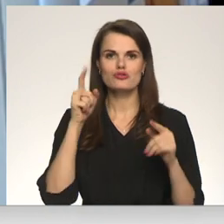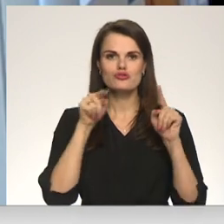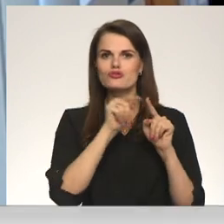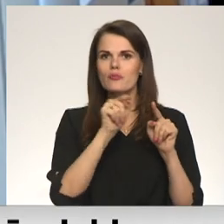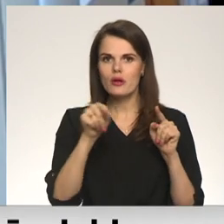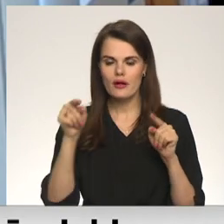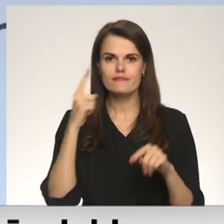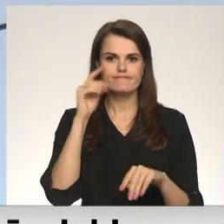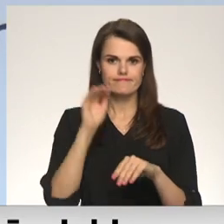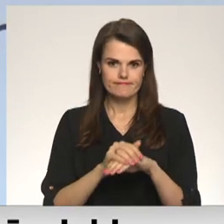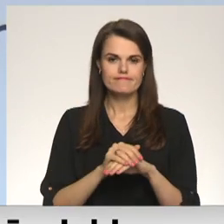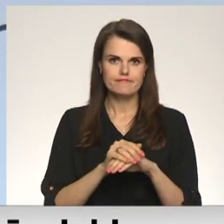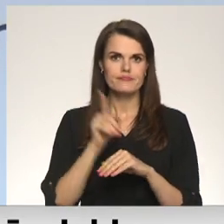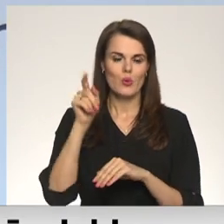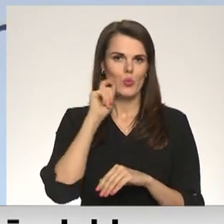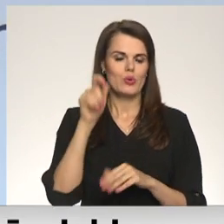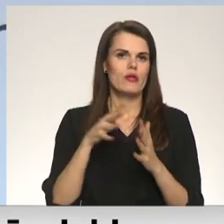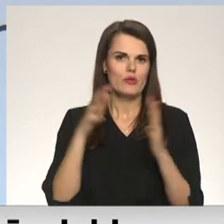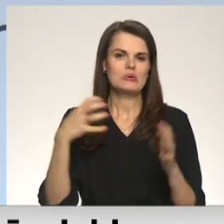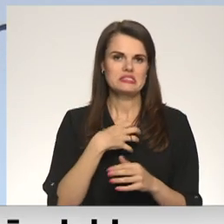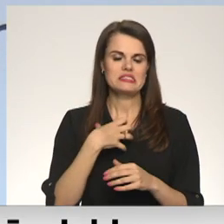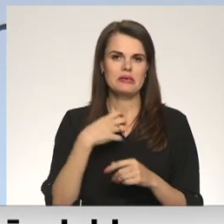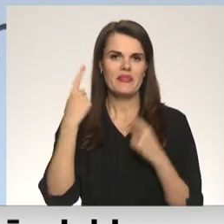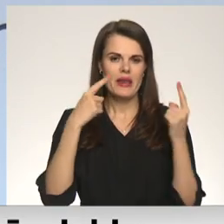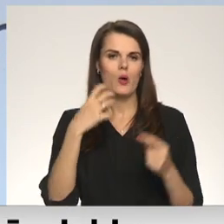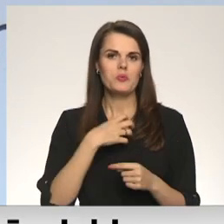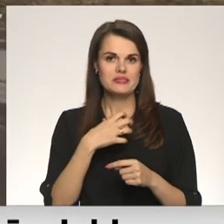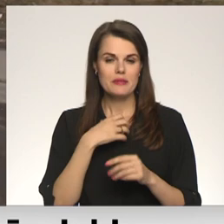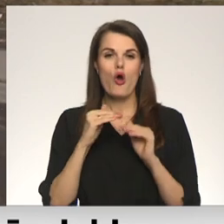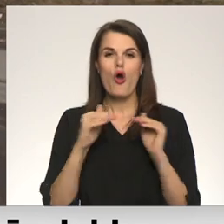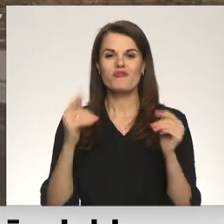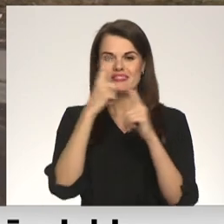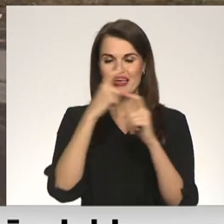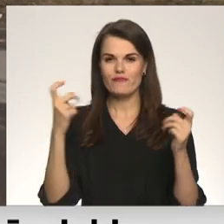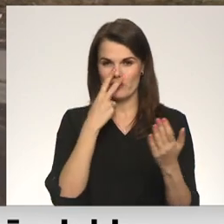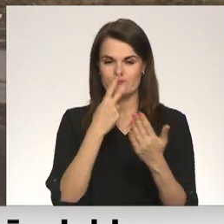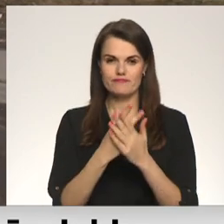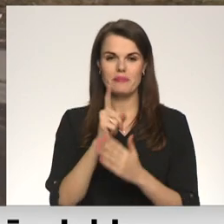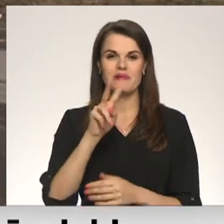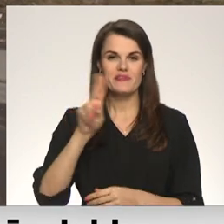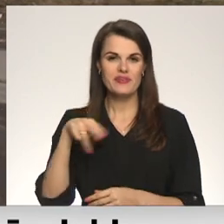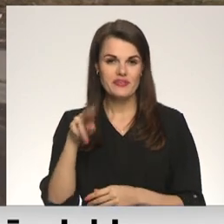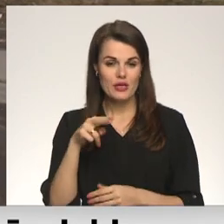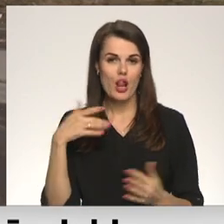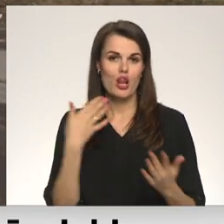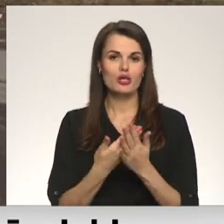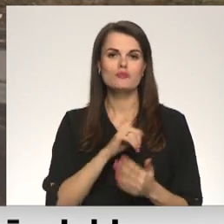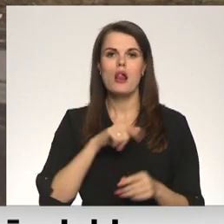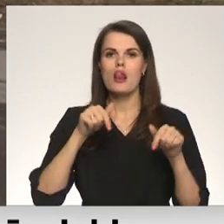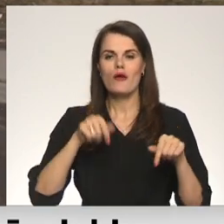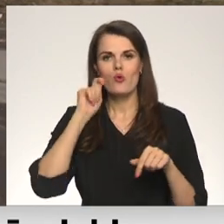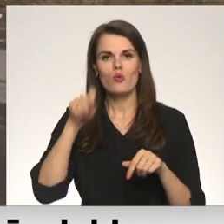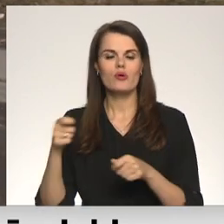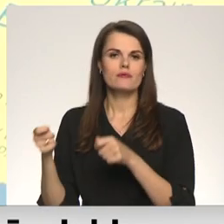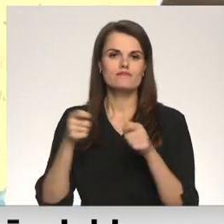kas ir konstatēti. Aktuālākā informācija, pieejama pārtikas un veterinārajā dienas tā liecina, ka līdz šim Latvijā no